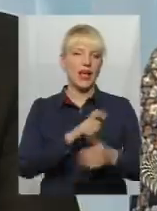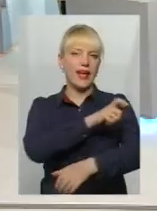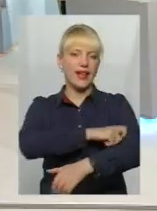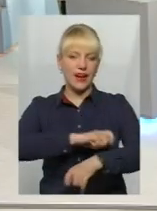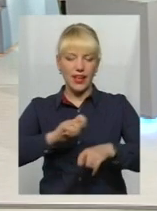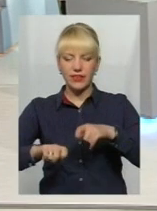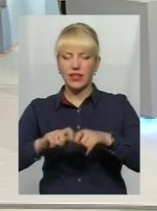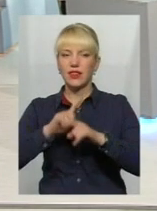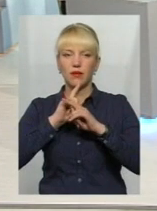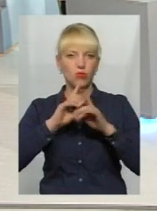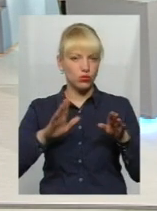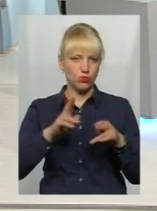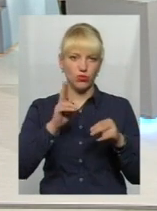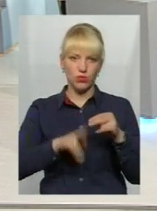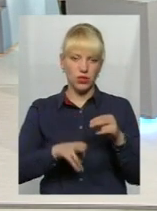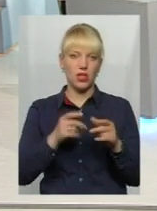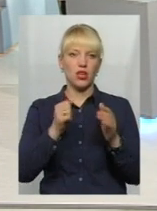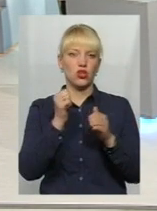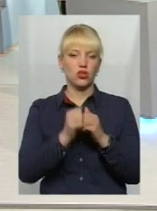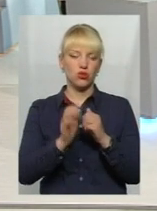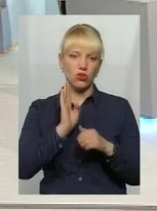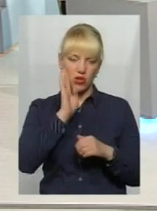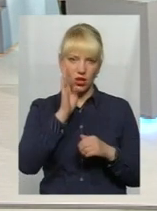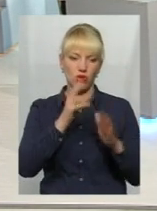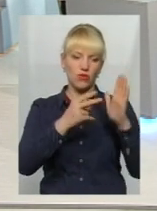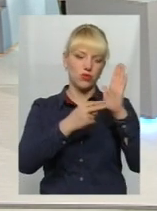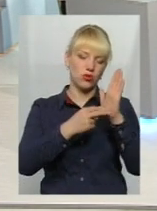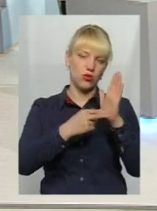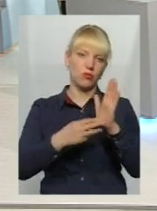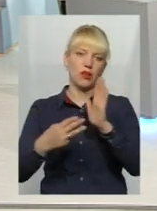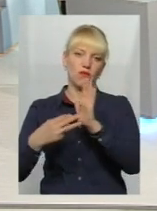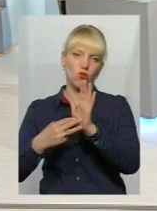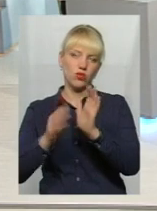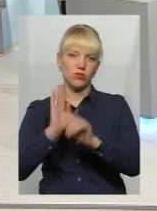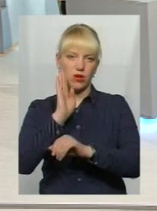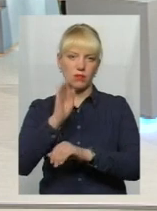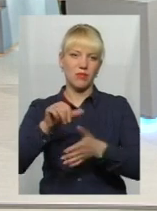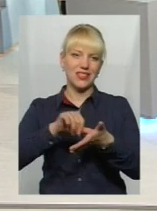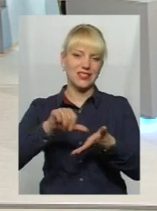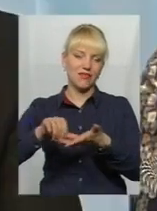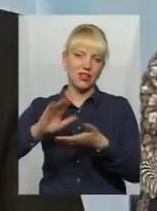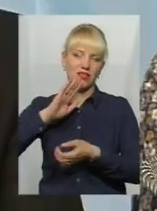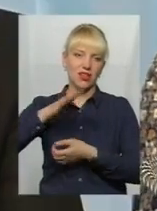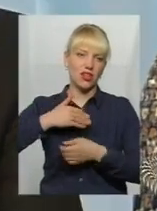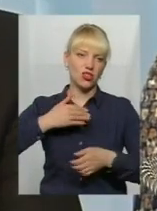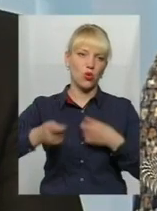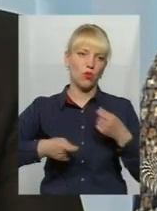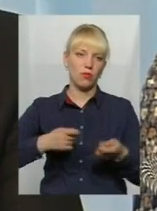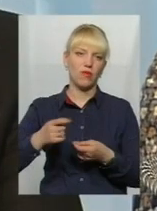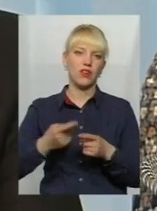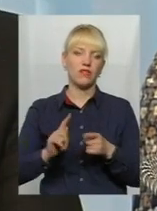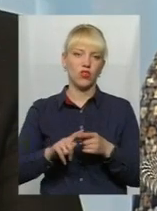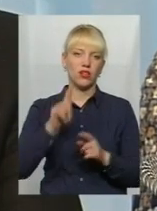перестали проводити. Щоранку о 7-8 ранку представники наших управлінь, структурних підрозділів, вони там.